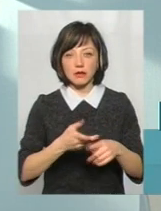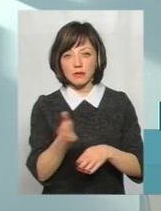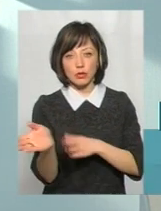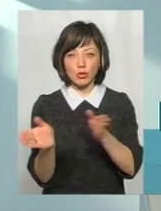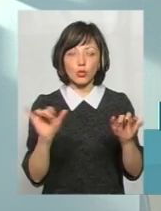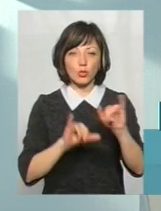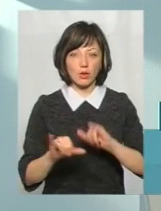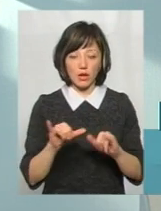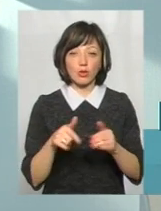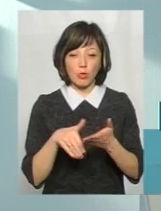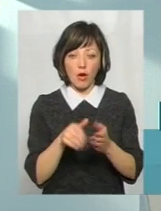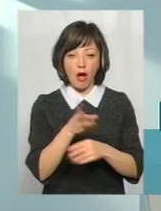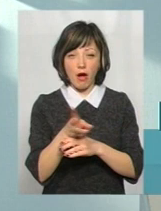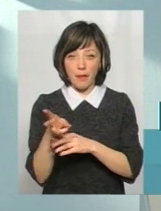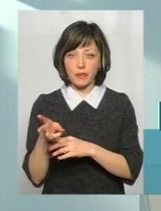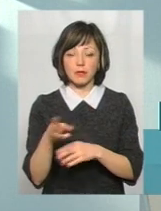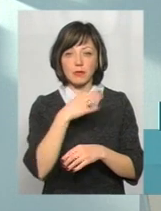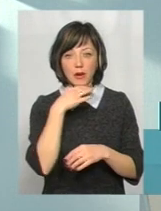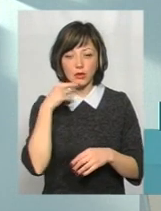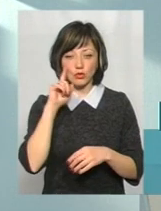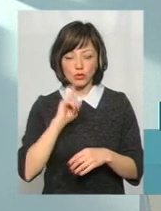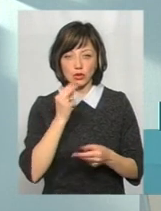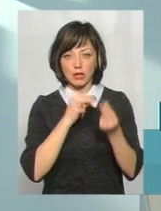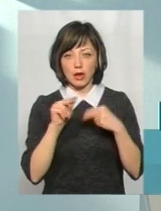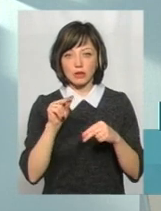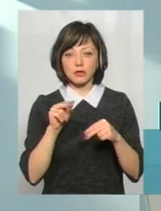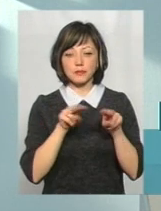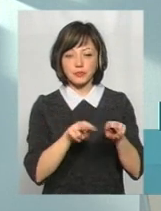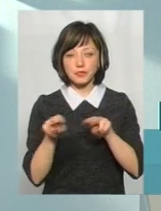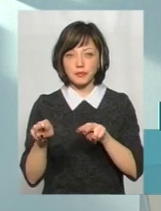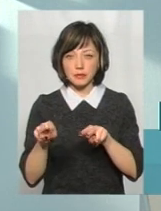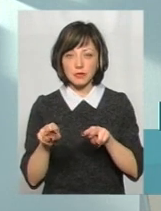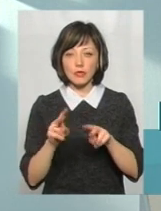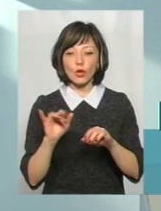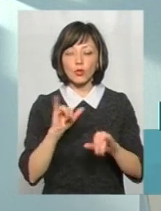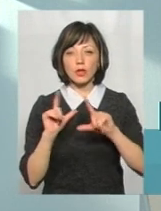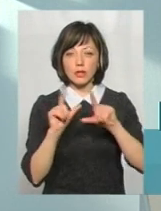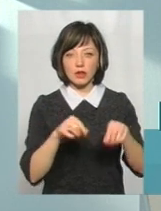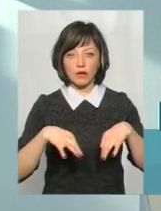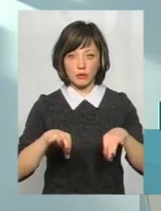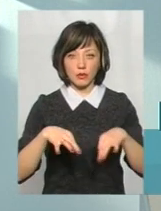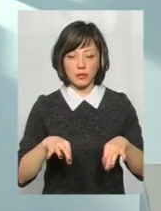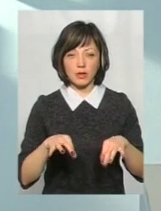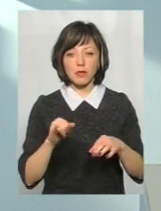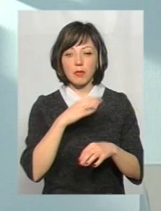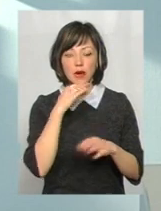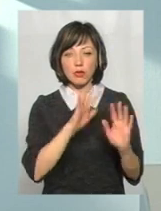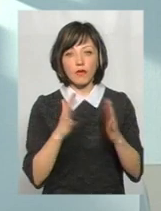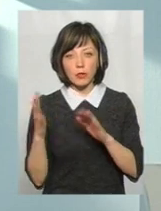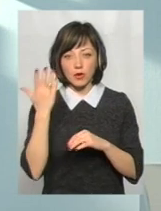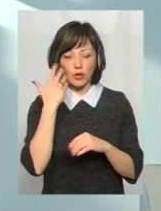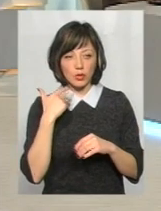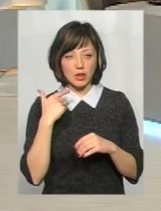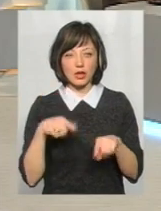звернув. І за допомогою камер набагато зручніше, краще буде відслідковувати маршрут руху і дивитись, куди автомобіль заїхав. Неподинокі випадки, коли